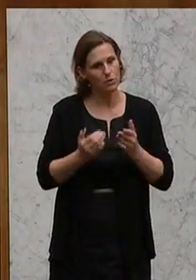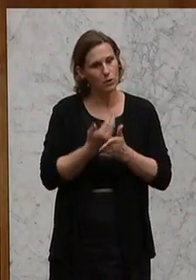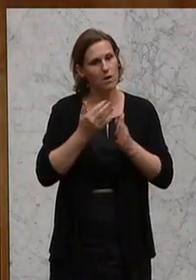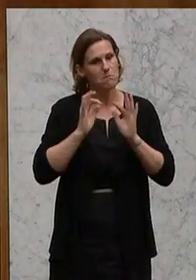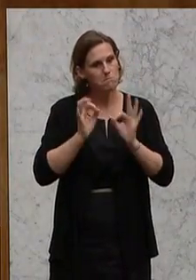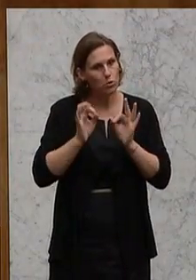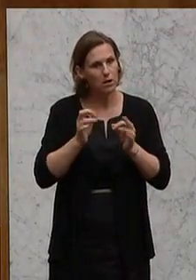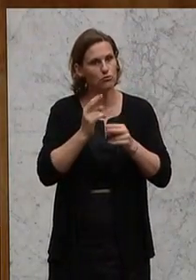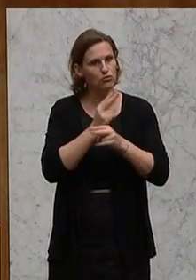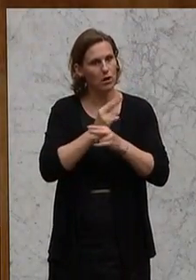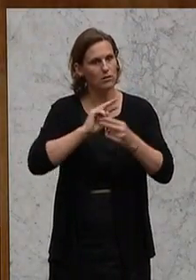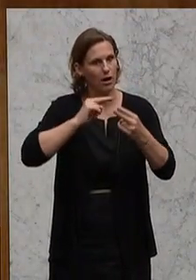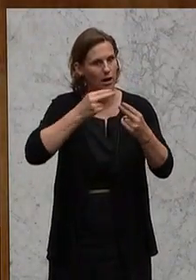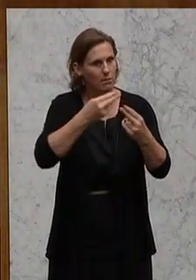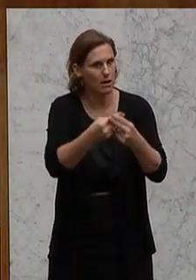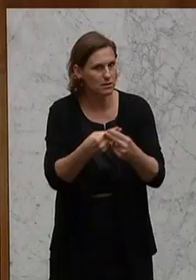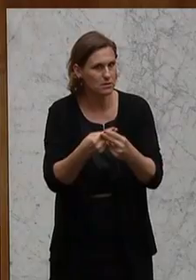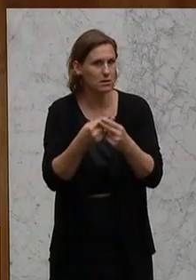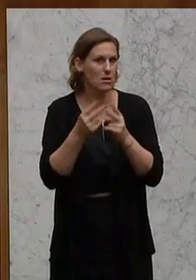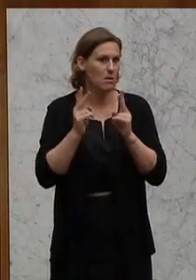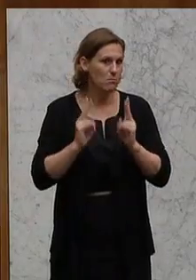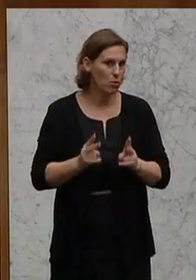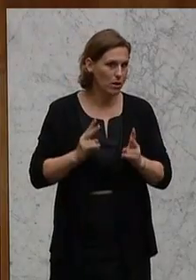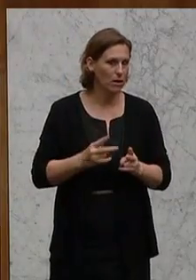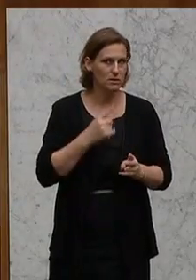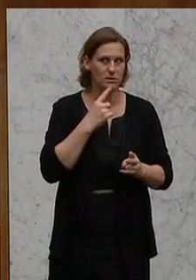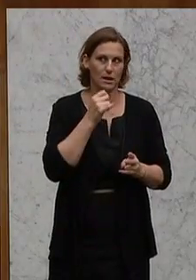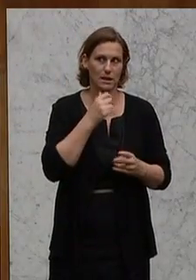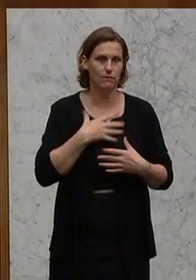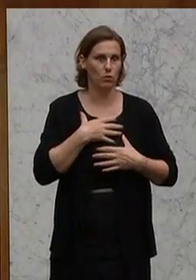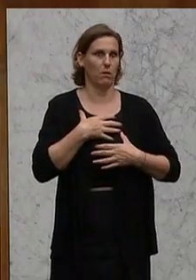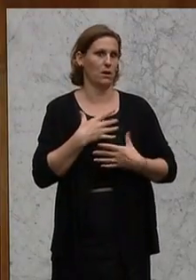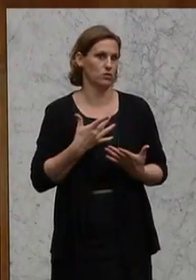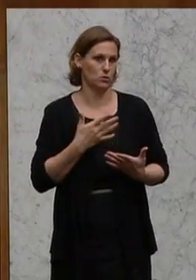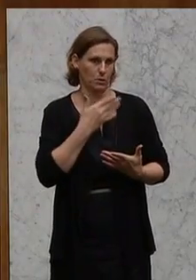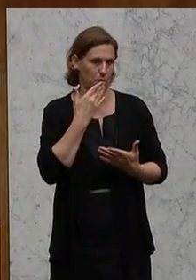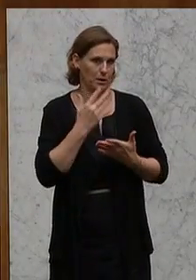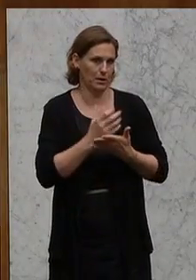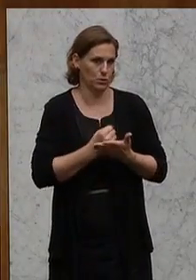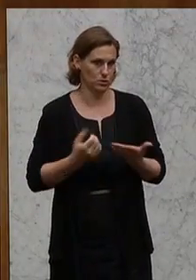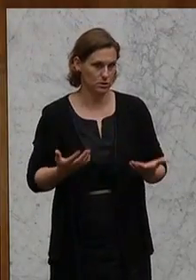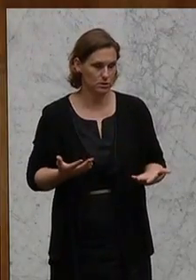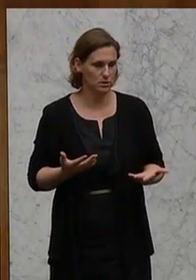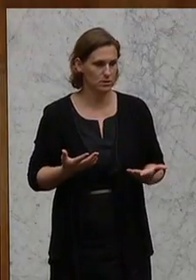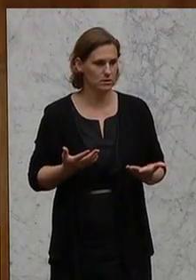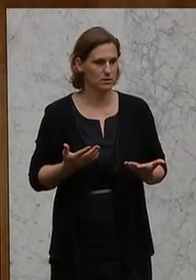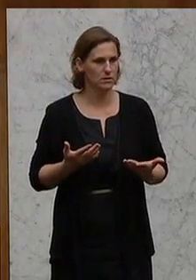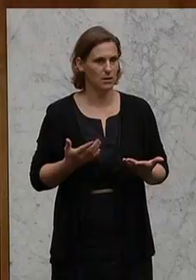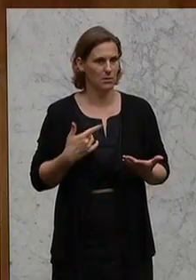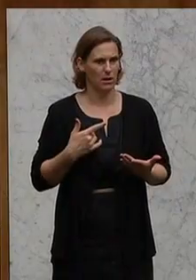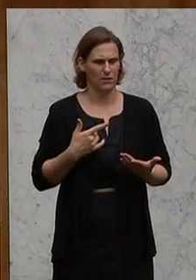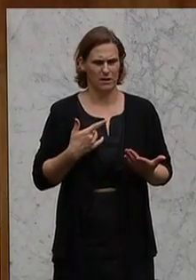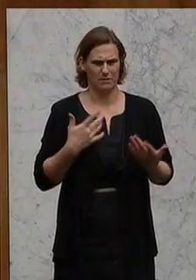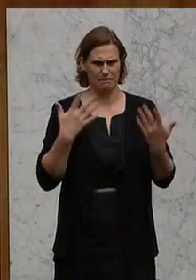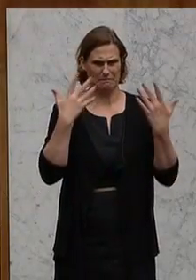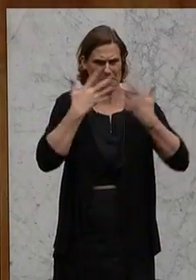entsprechen würden. Diese Gelegenheit wurde, das ist jetzt keine allzu große Überraschung, natürlich nicht genutzt. Das grundsätzliche Absurde in der